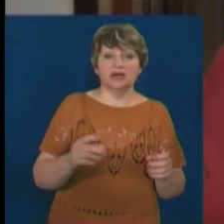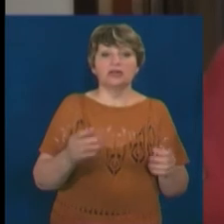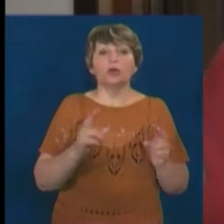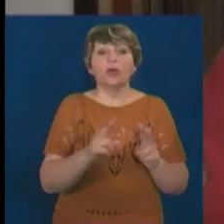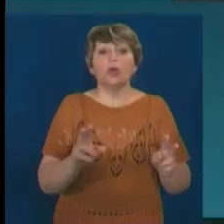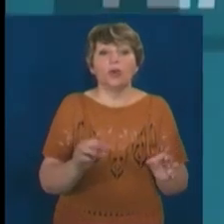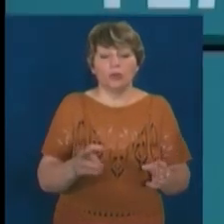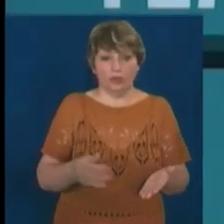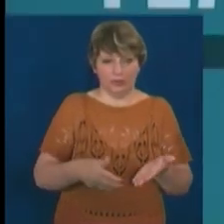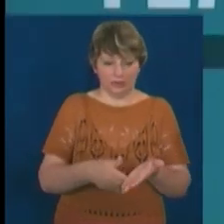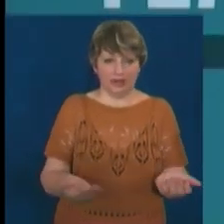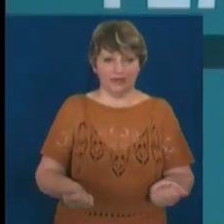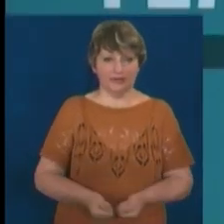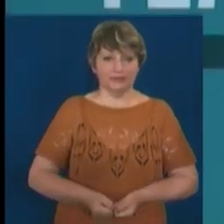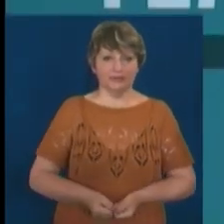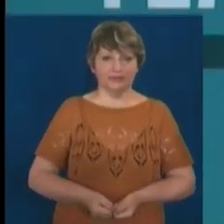допомагати.